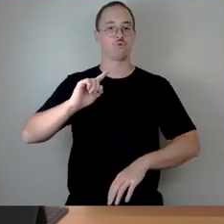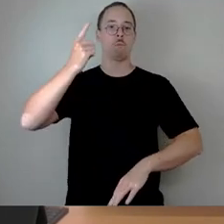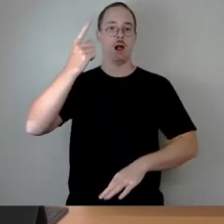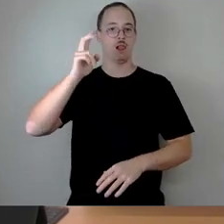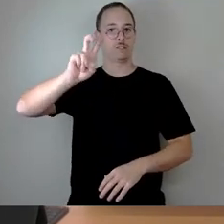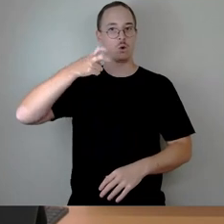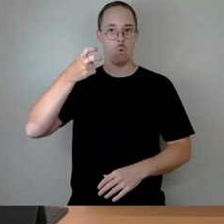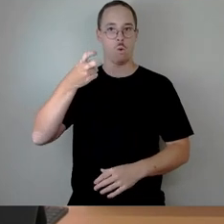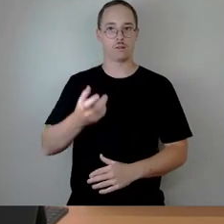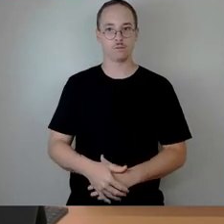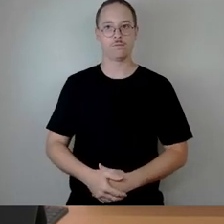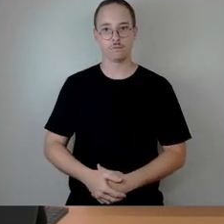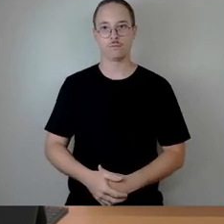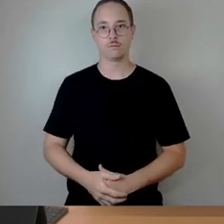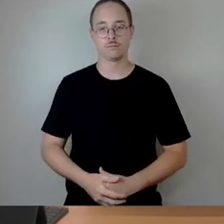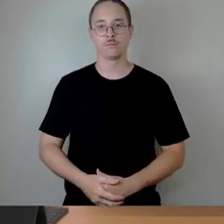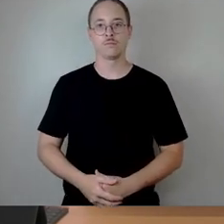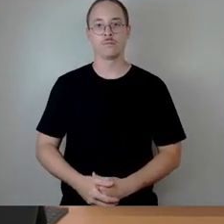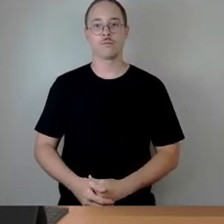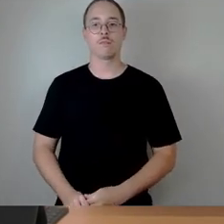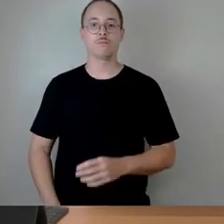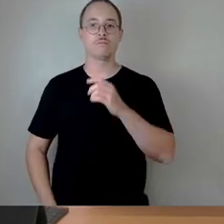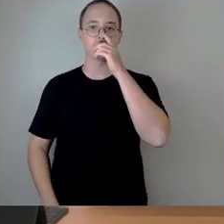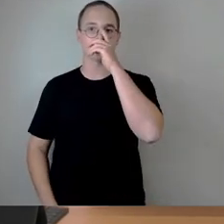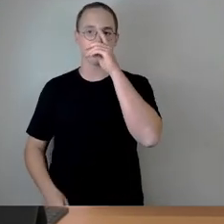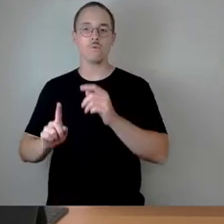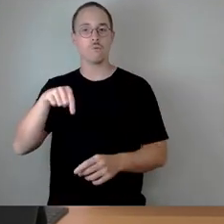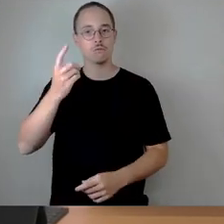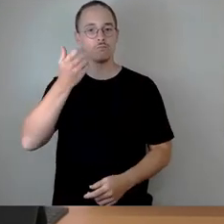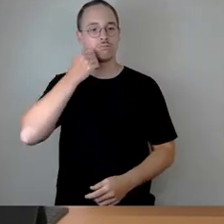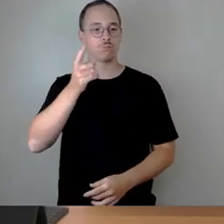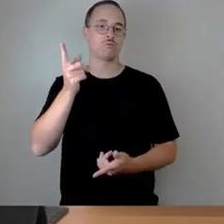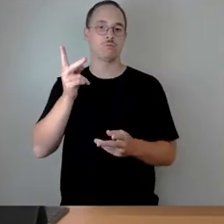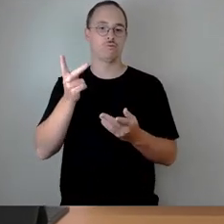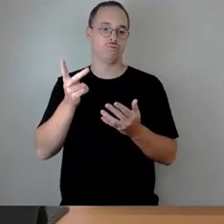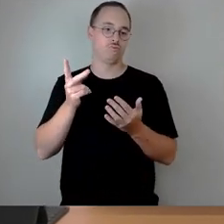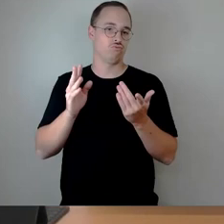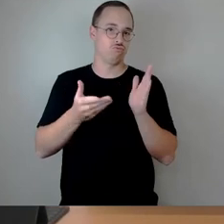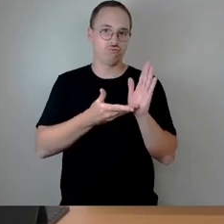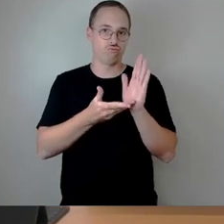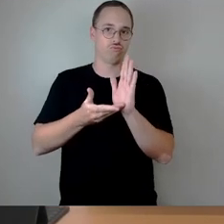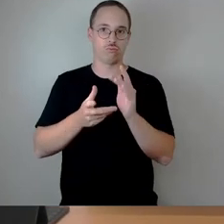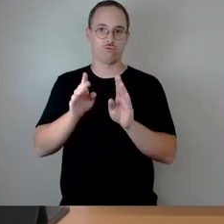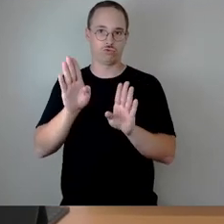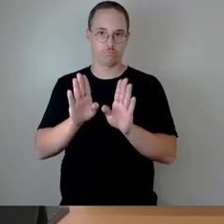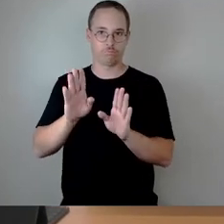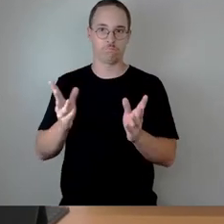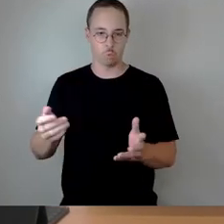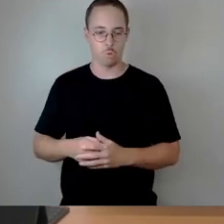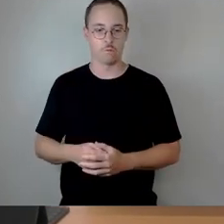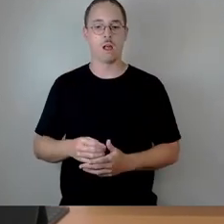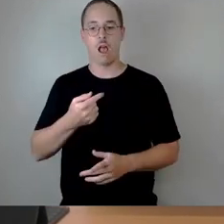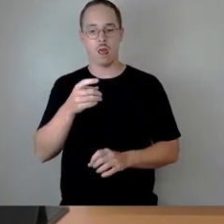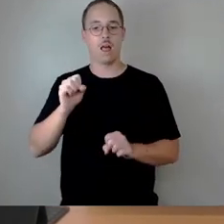haben und dann ihr Stimmverhalten entsprechend signalisieren können und das auch mit der